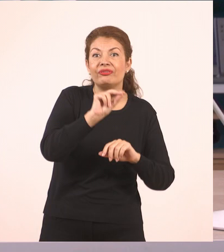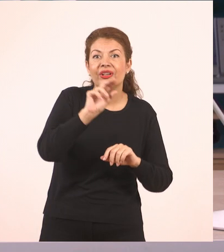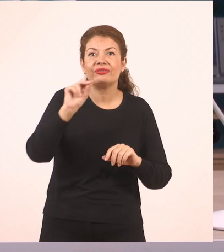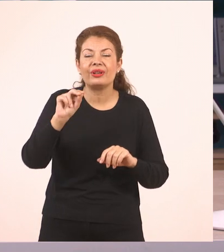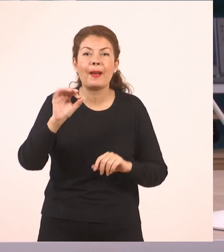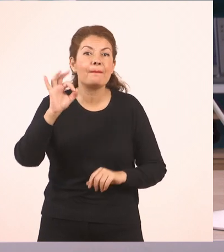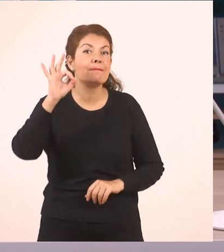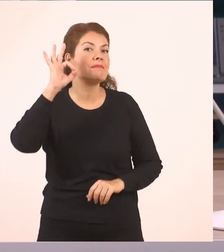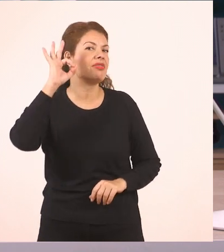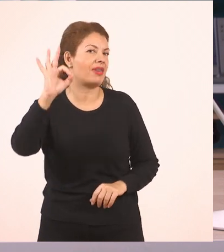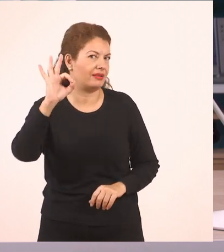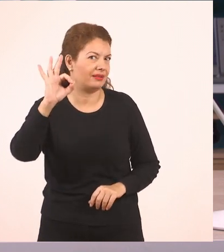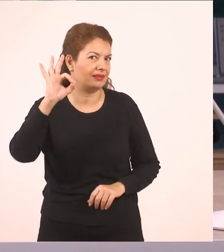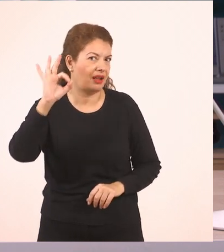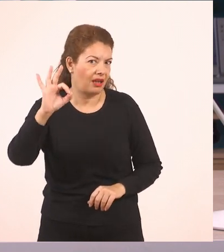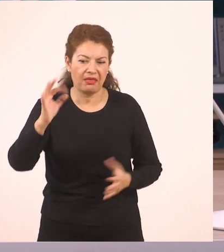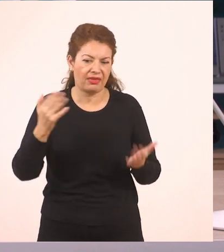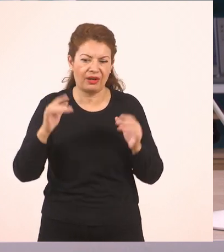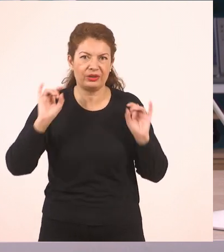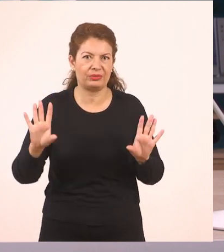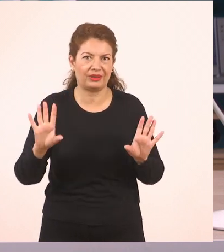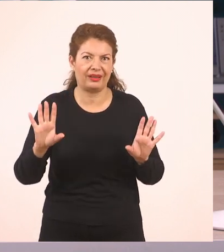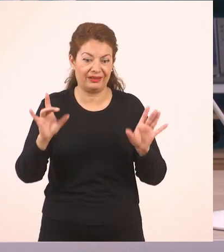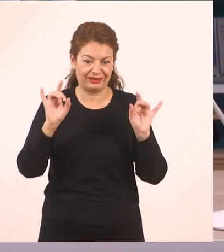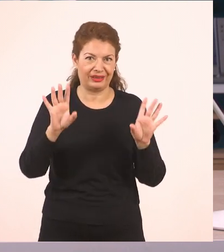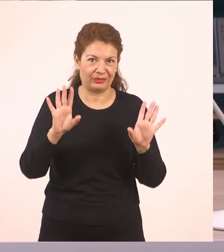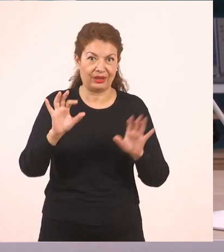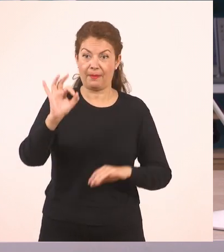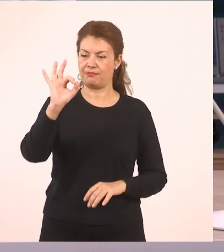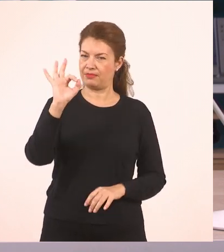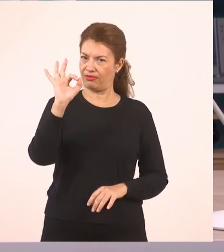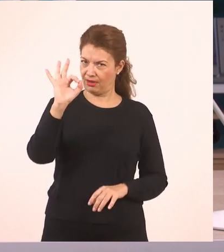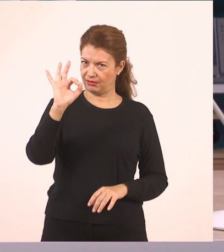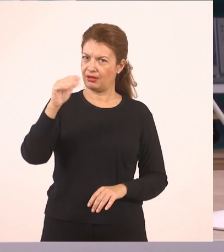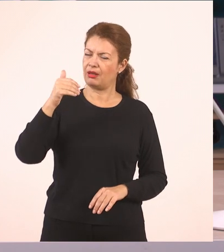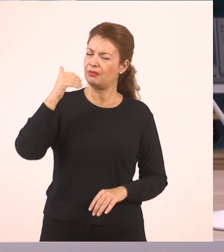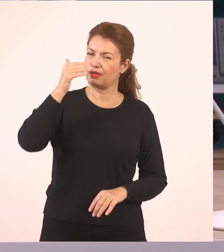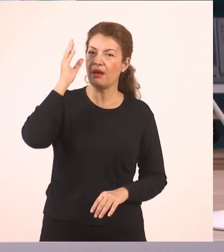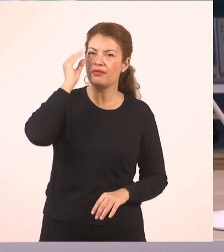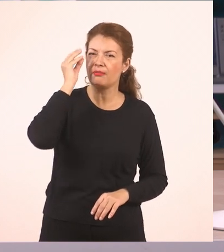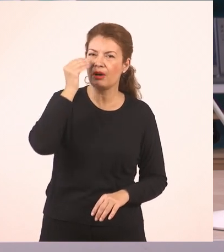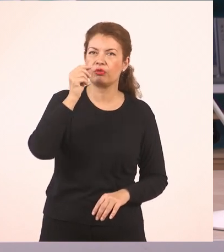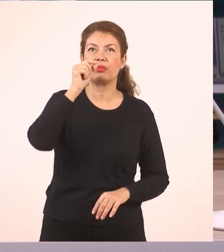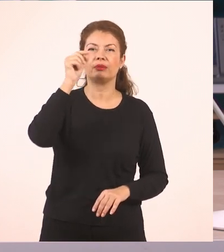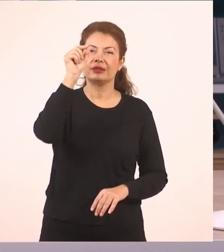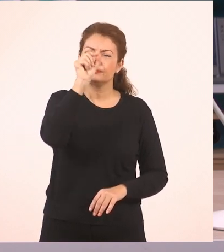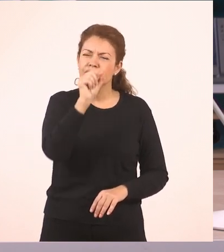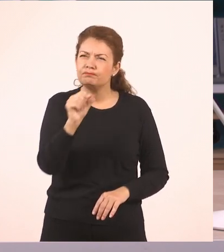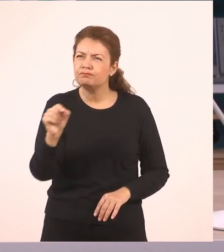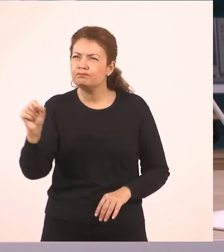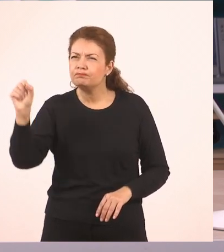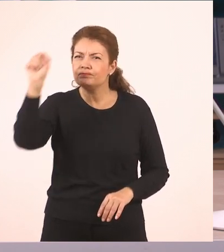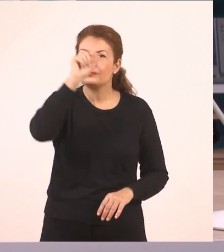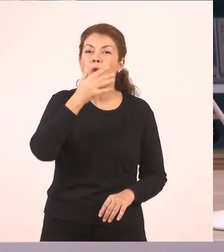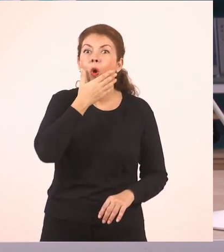είμαι άδεια, δεν κουβαλώ τίποτα. Το μηδέν, όταν έρθει η ώρα να το γράψουμε, θα το κάνουμε σαν ένα